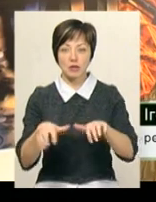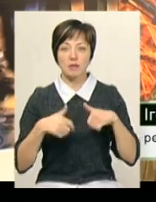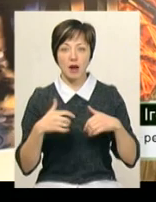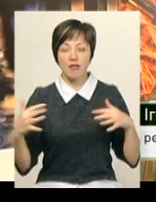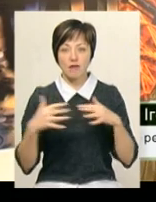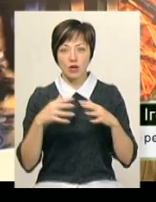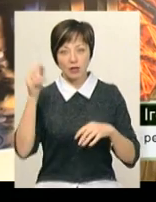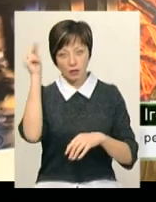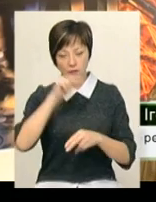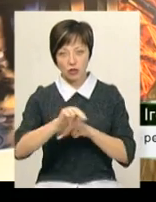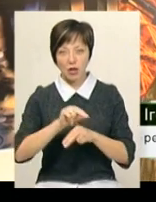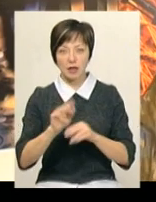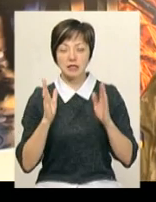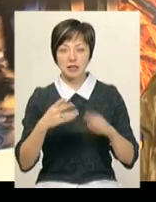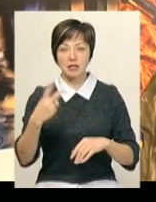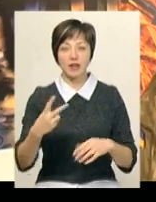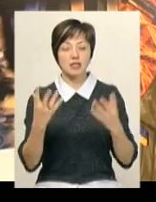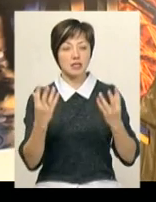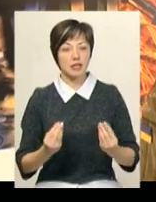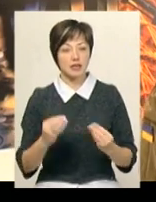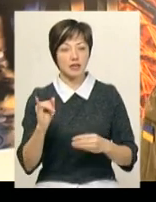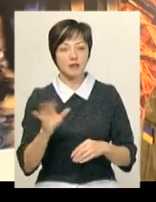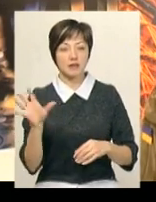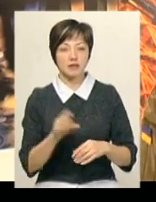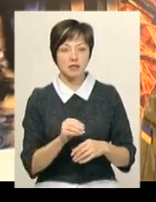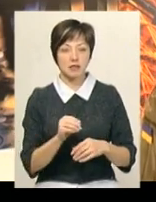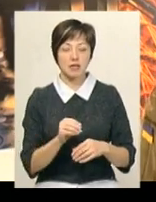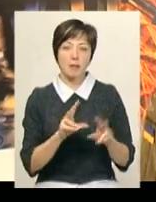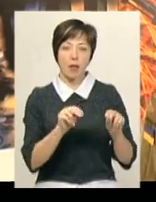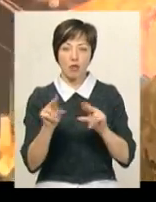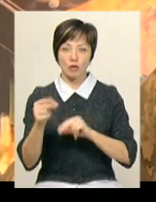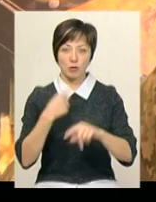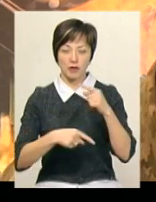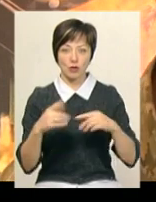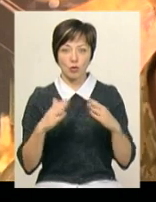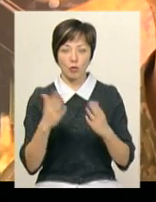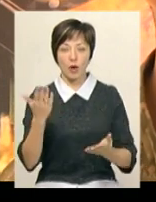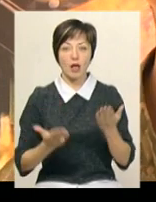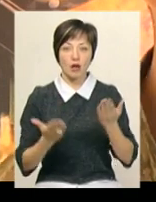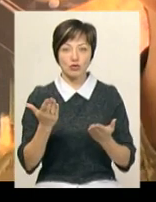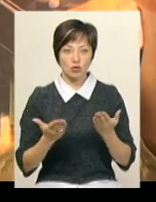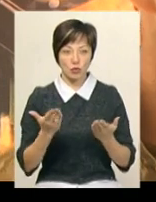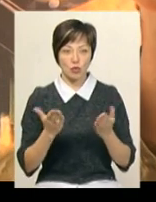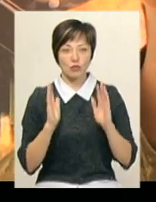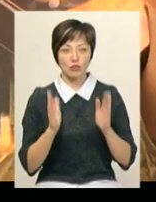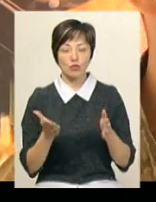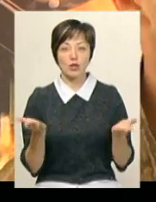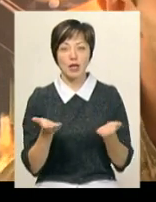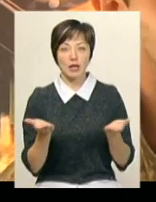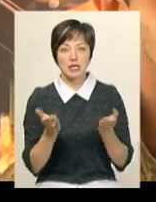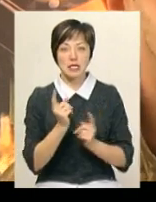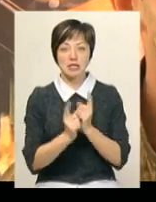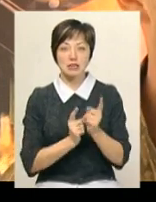Навчання проводиться тільки на 20 днів і всі потім благополучно повертаються додому. Якщо, як кажуть, будуть якісь